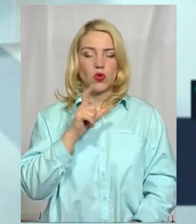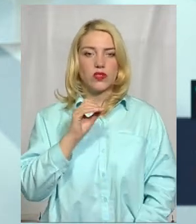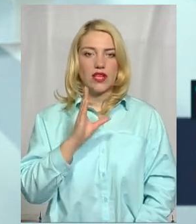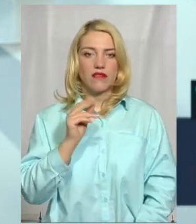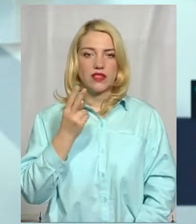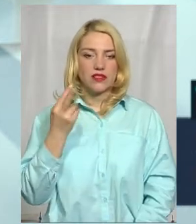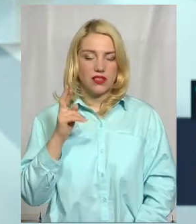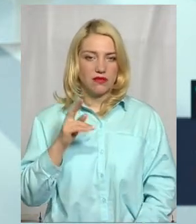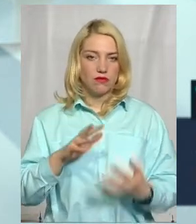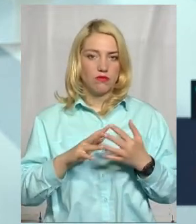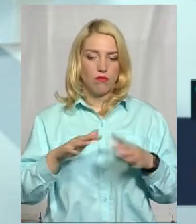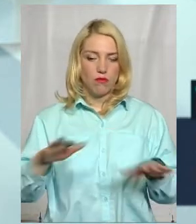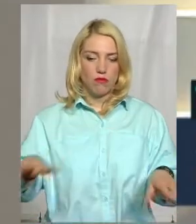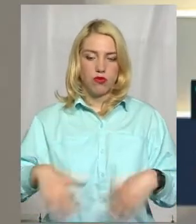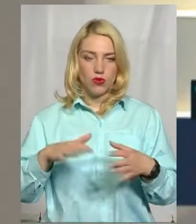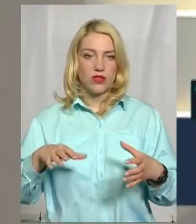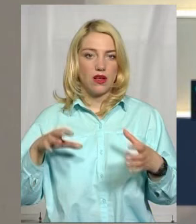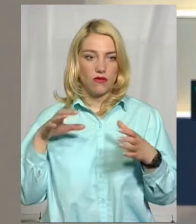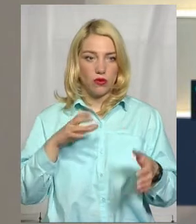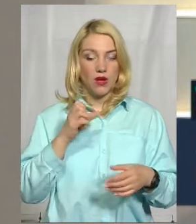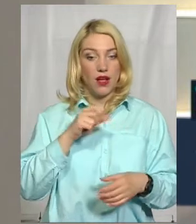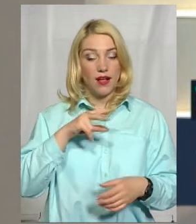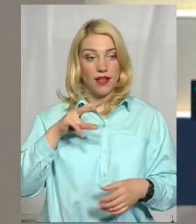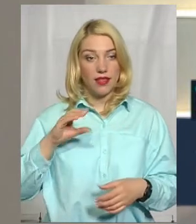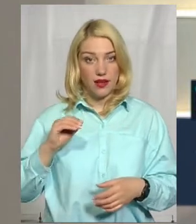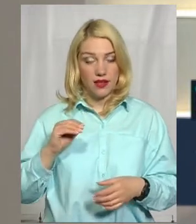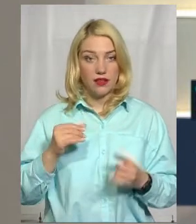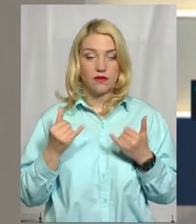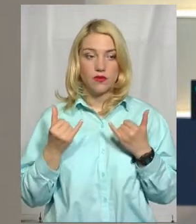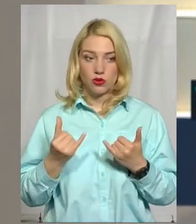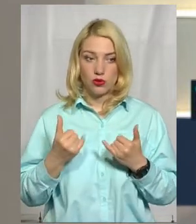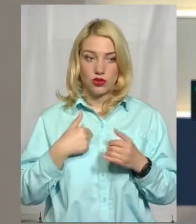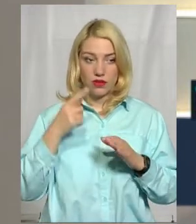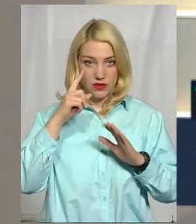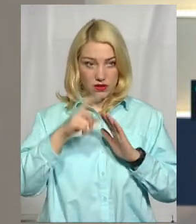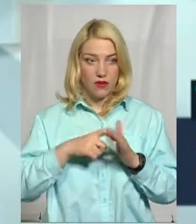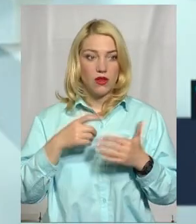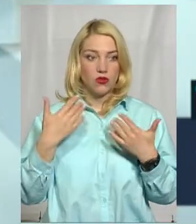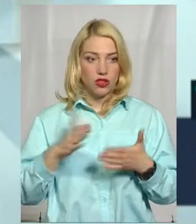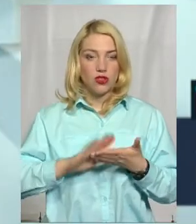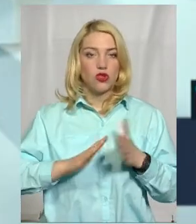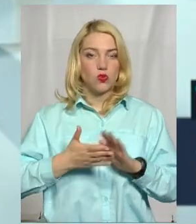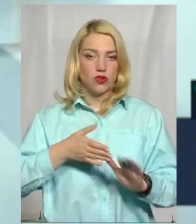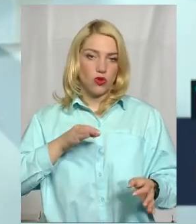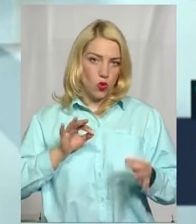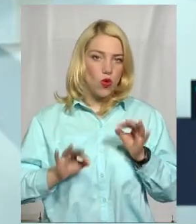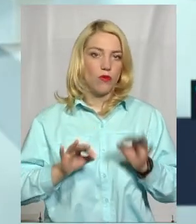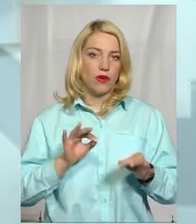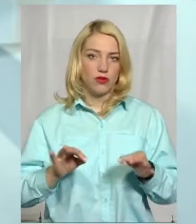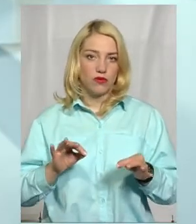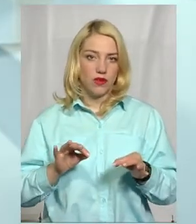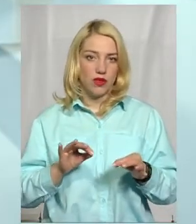Практично були пусті автобуси. Але сьогодні, також я візнавав, сьогодні вже ситуація нормалізувалася.